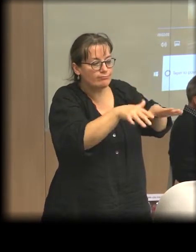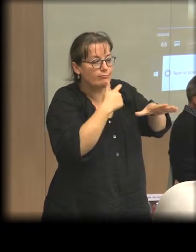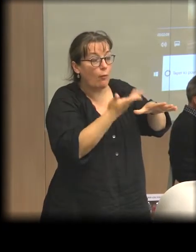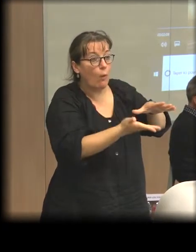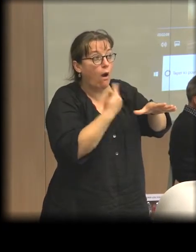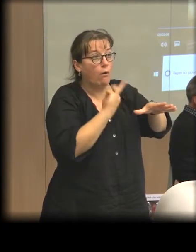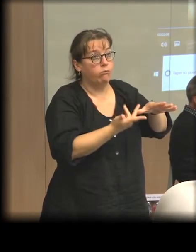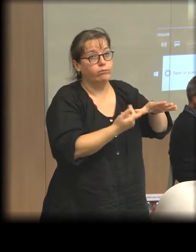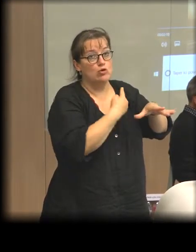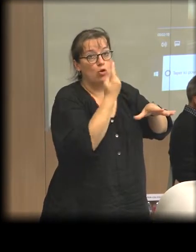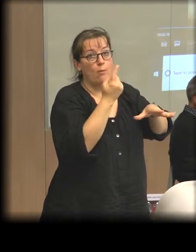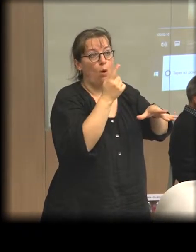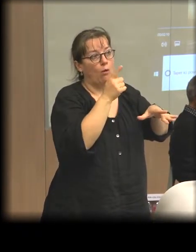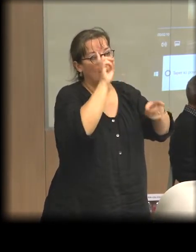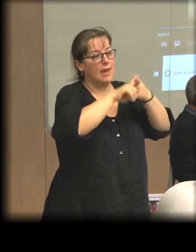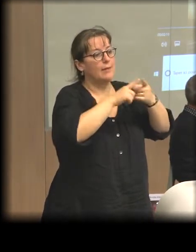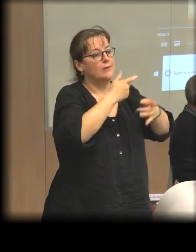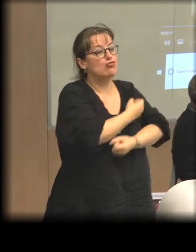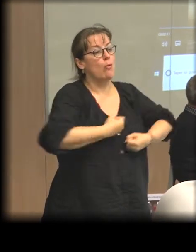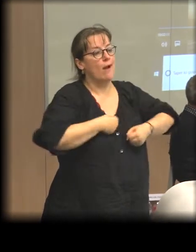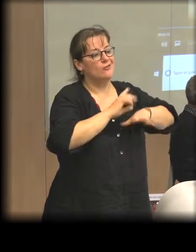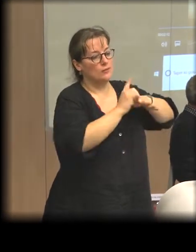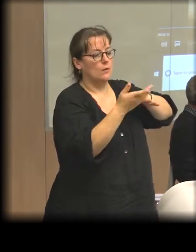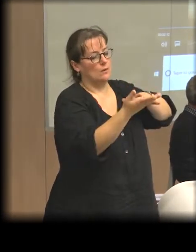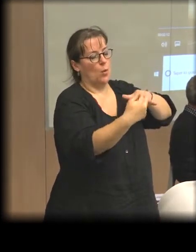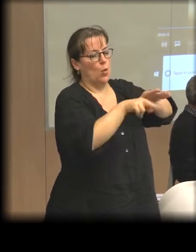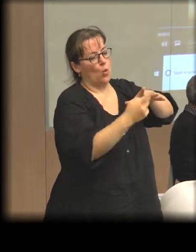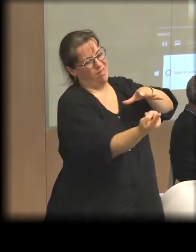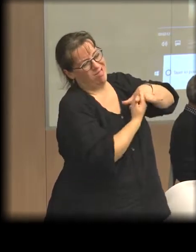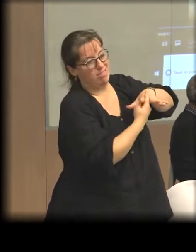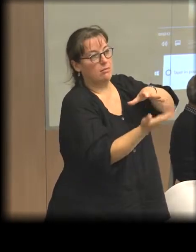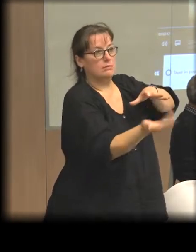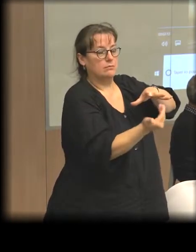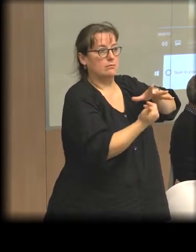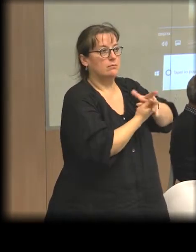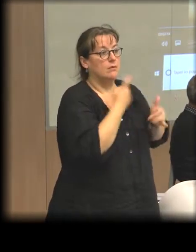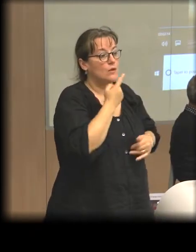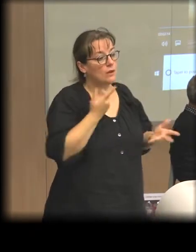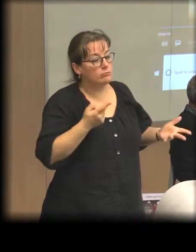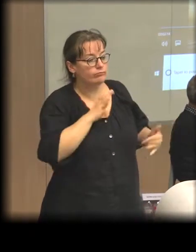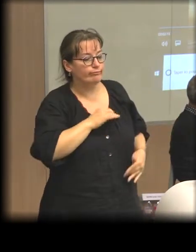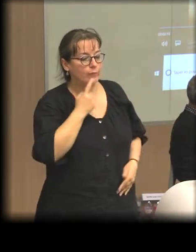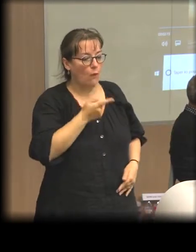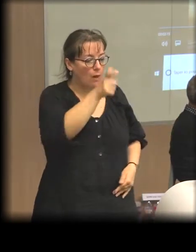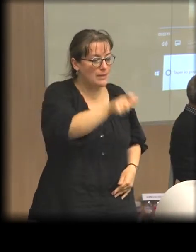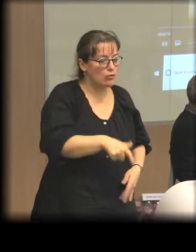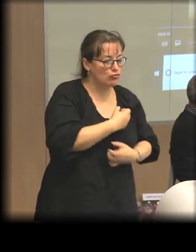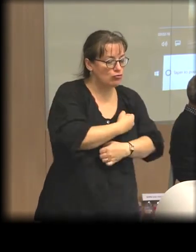une politique d'insertion. On utilise l'économie sociale pour essayer de remettre sur